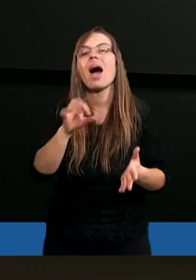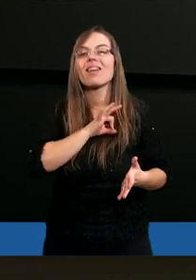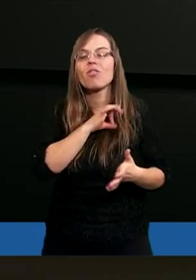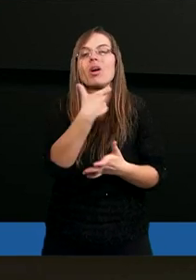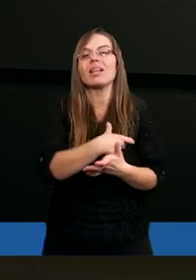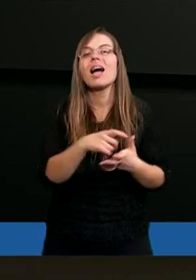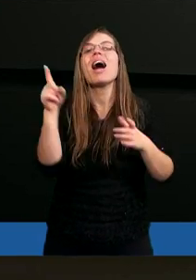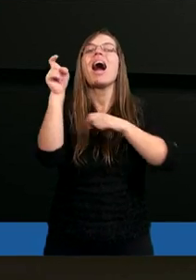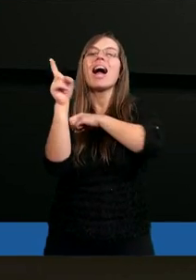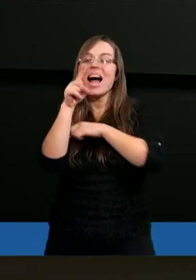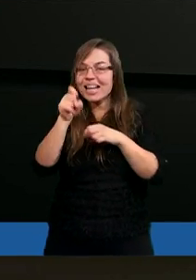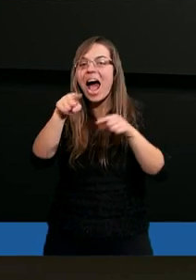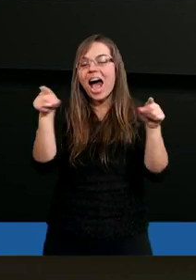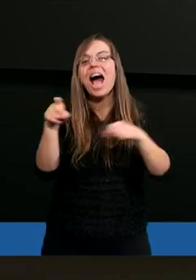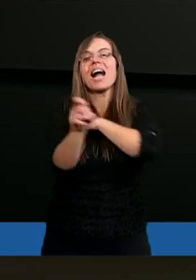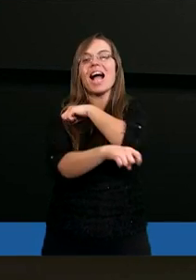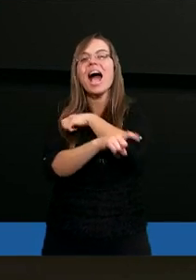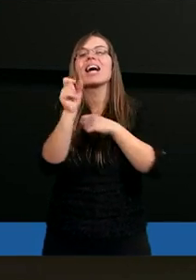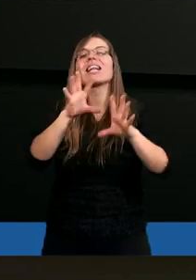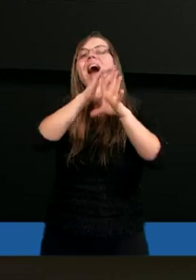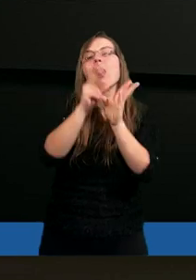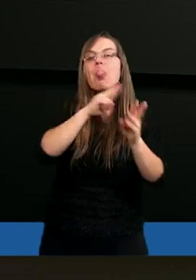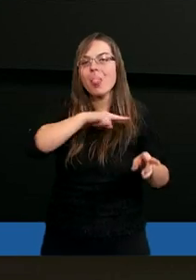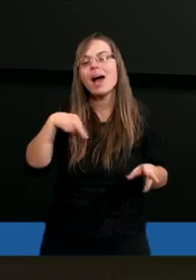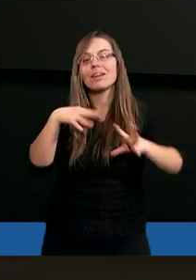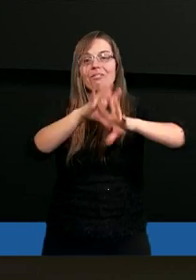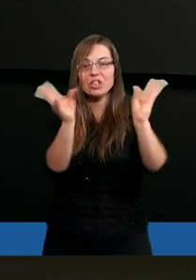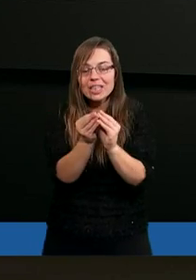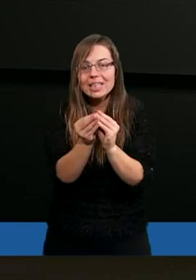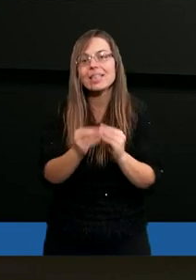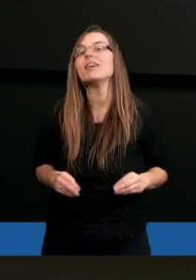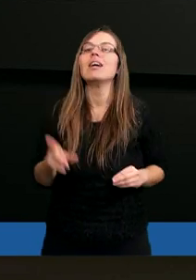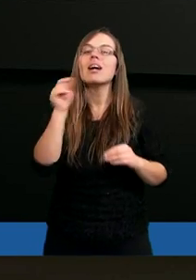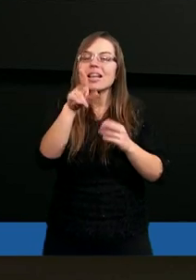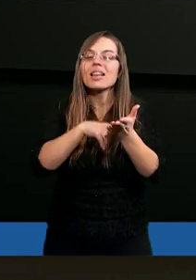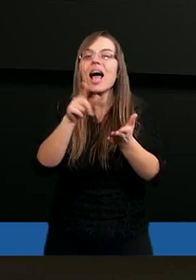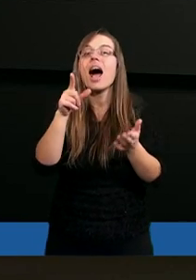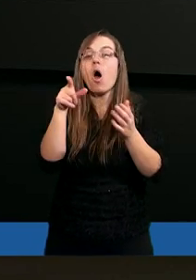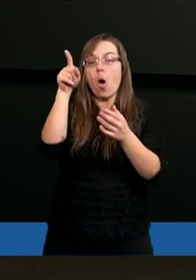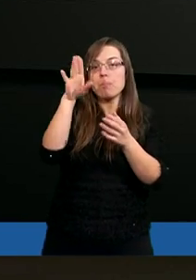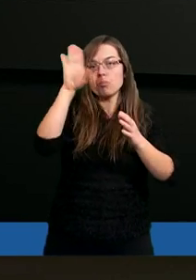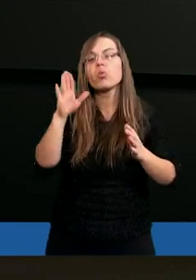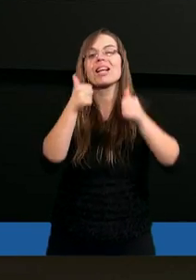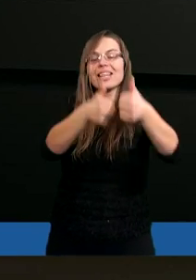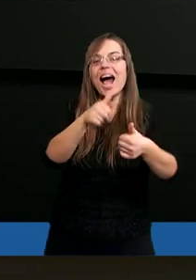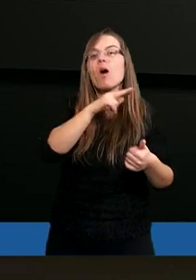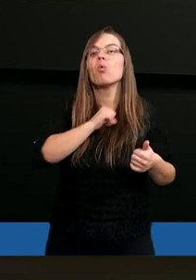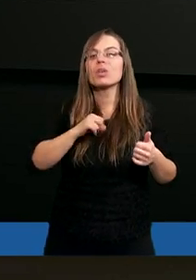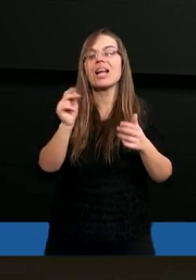tą karę za winę wszystkich, po to też, aby na naszym miejscu, zamiast nas,